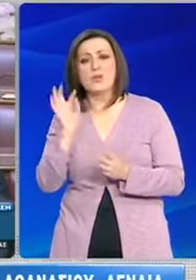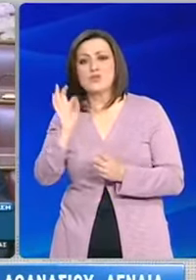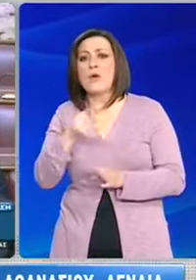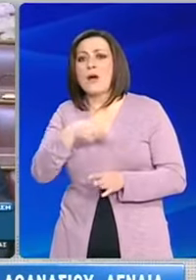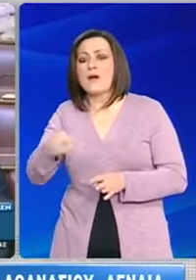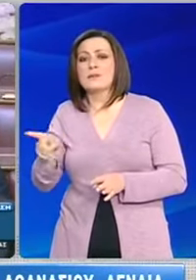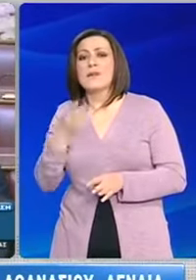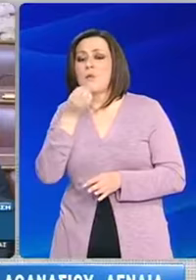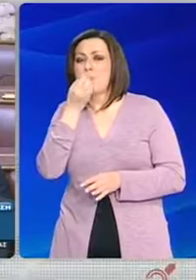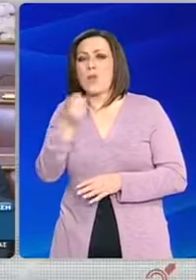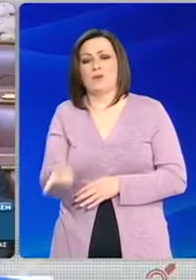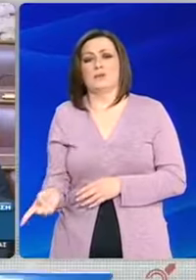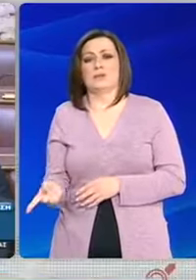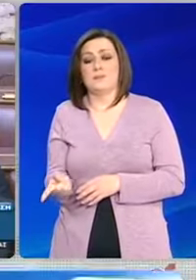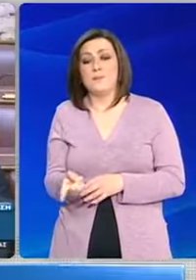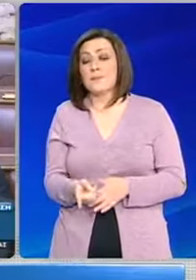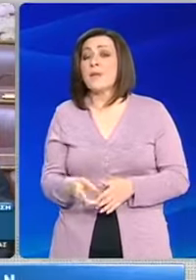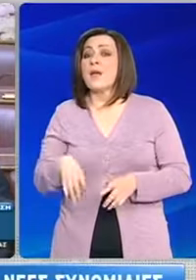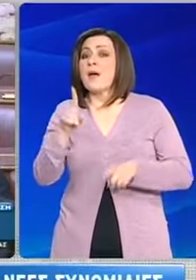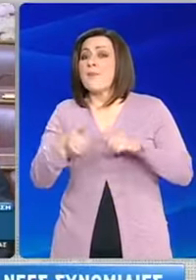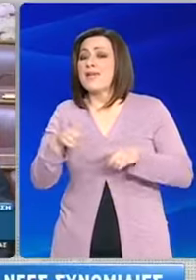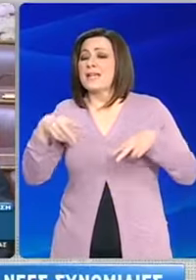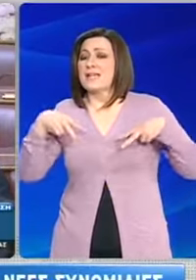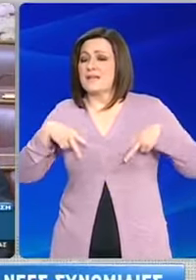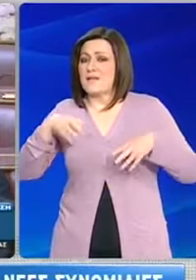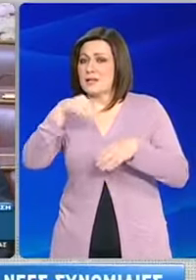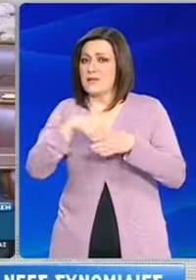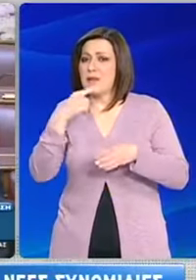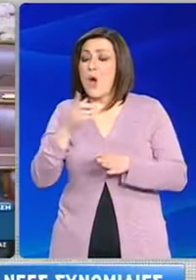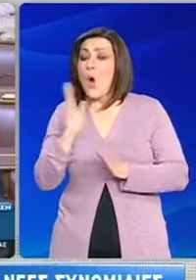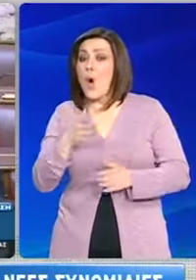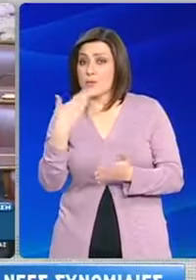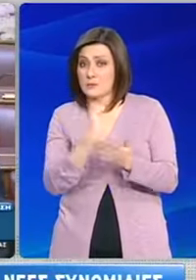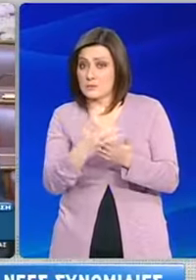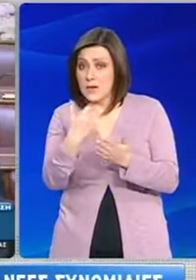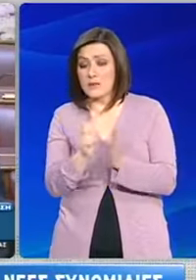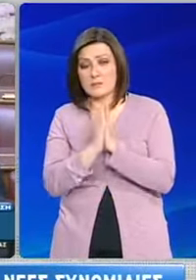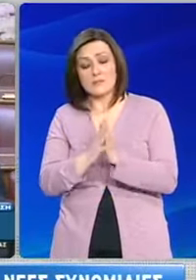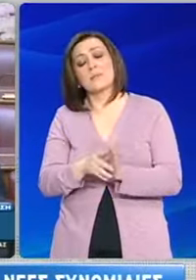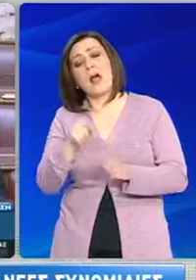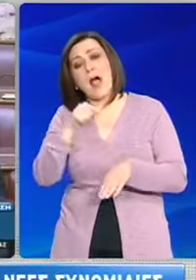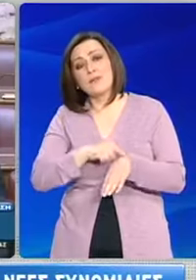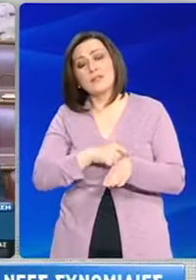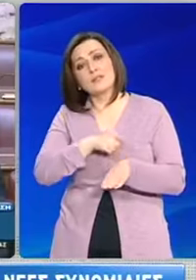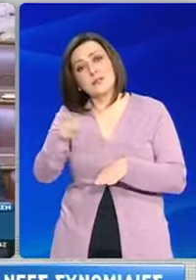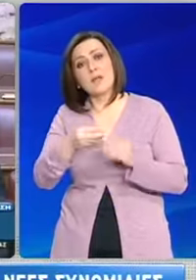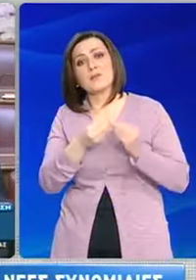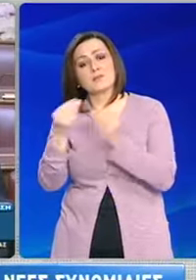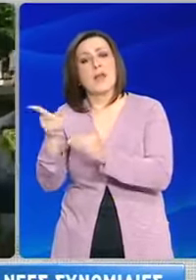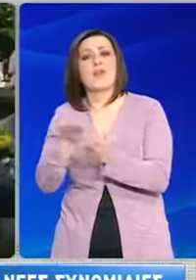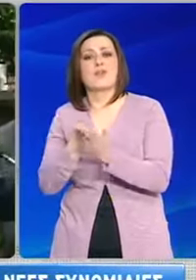προδοσίας. Κύκλοι της κυβέρνησης αναφέρουν ότι όποιος έχει στοιχεία και πληροφορίες να τις δώσει άμεσα στη δικαιοσύνη,